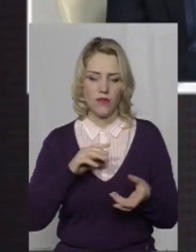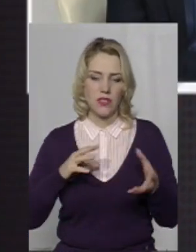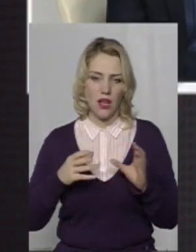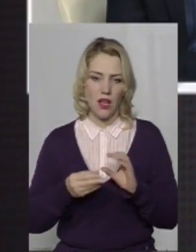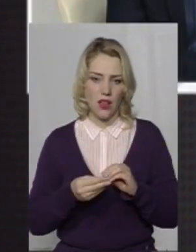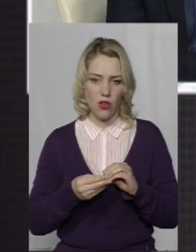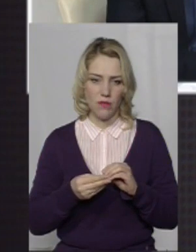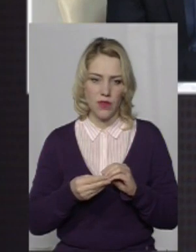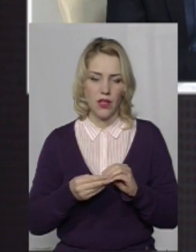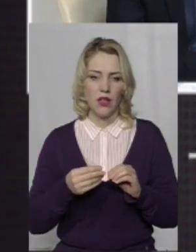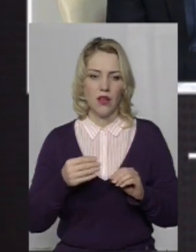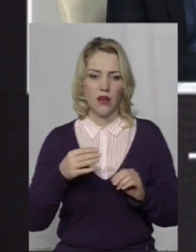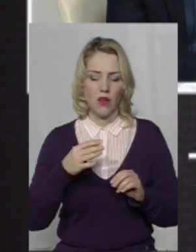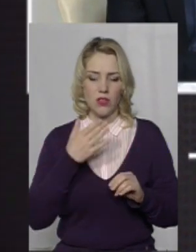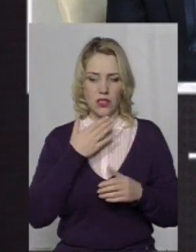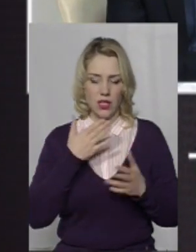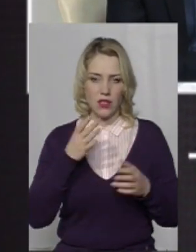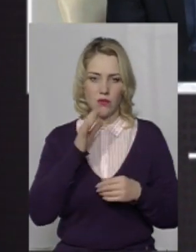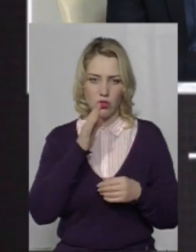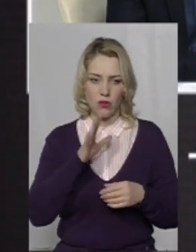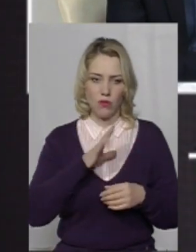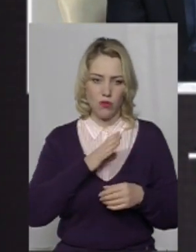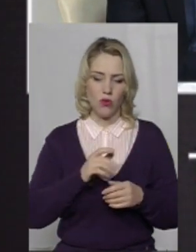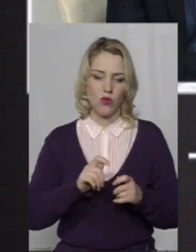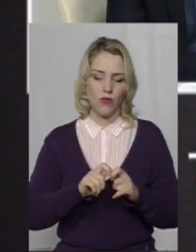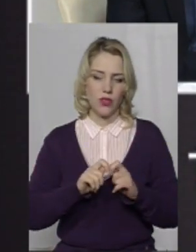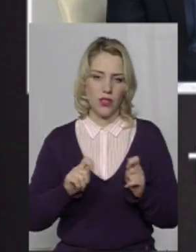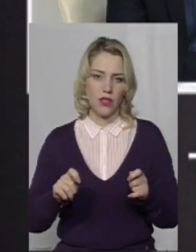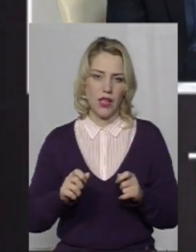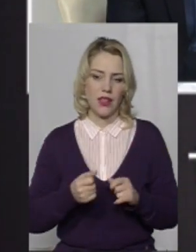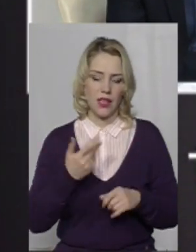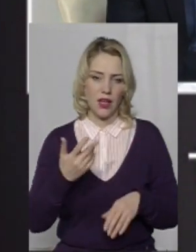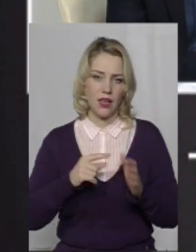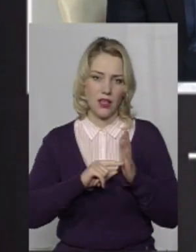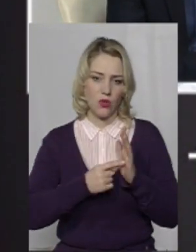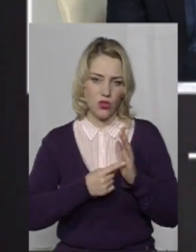час було викрито декілька точок виготовлення та оптового збуту